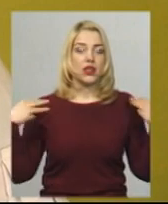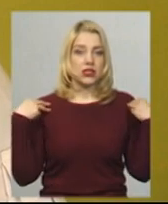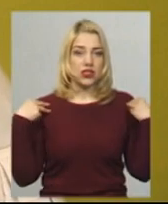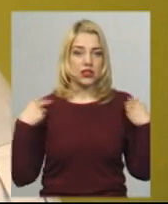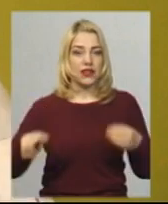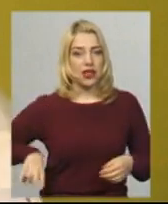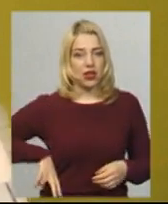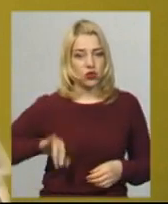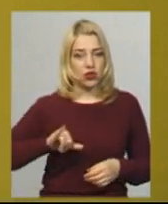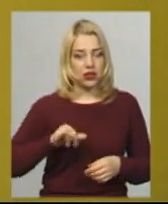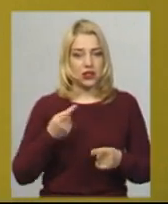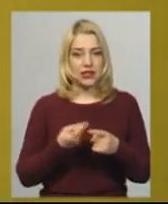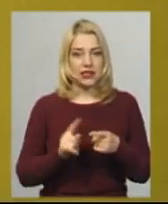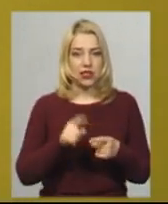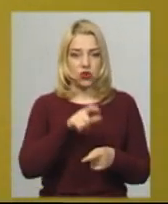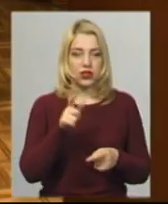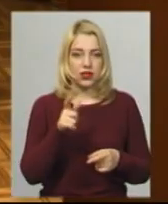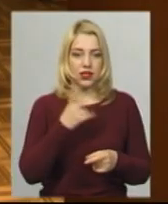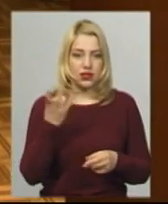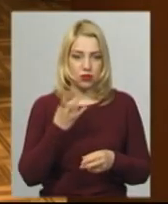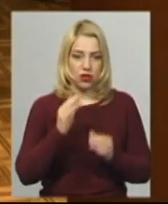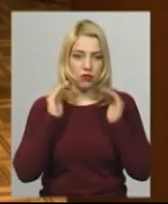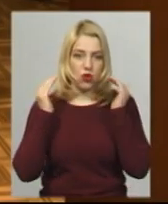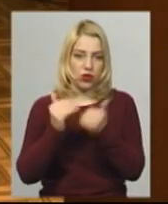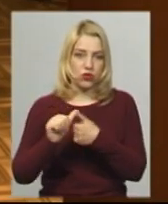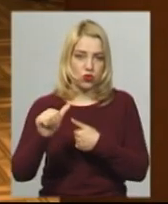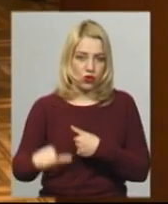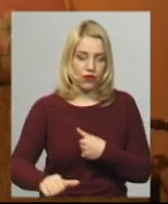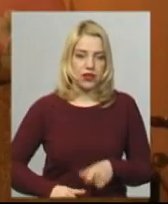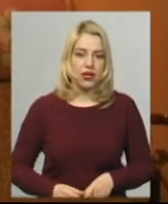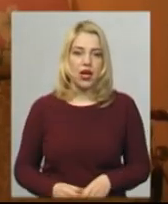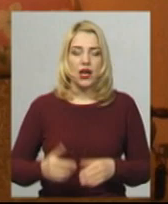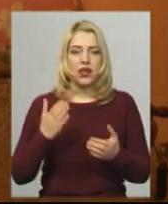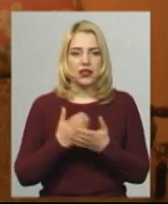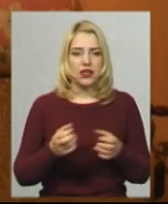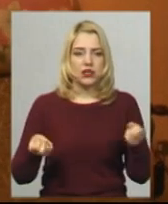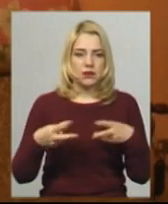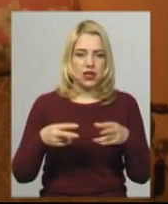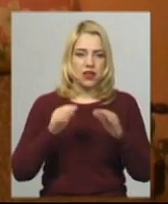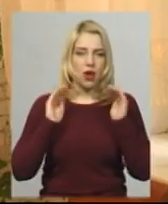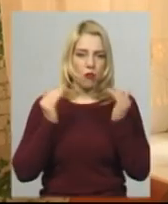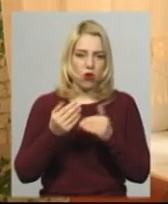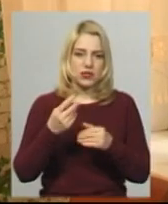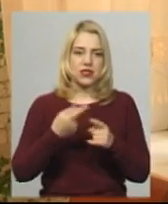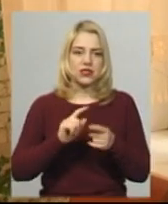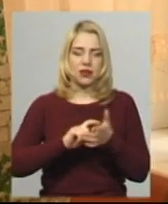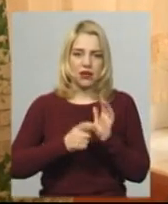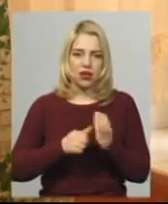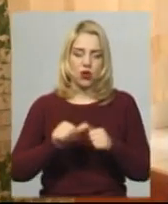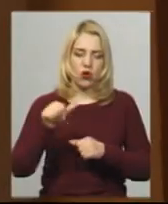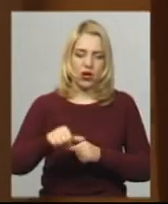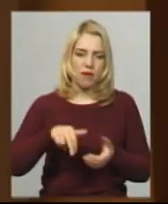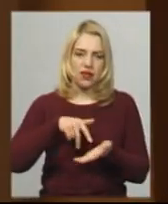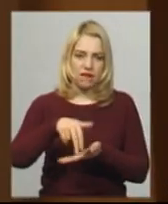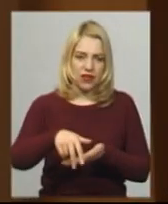директора і повинні цих людей ізолювати. У центрі обладнали ізоляційний бок з двома кімнатами, з окремим виходом, санвузлом та всім